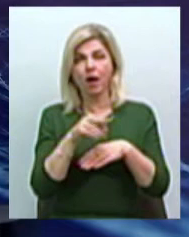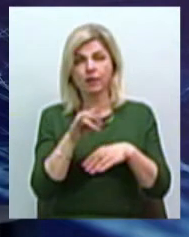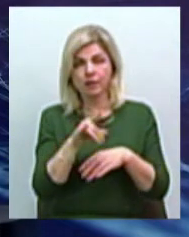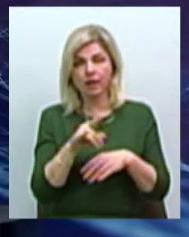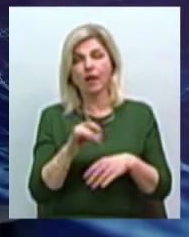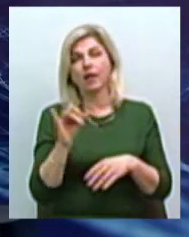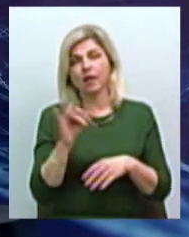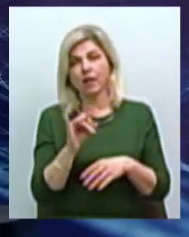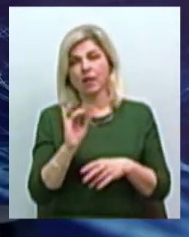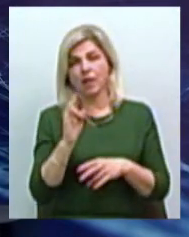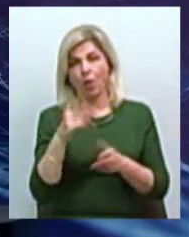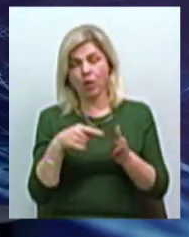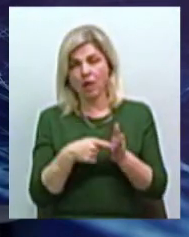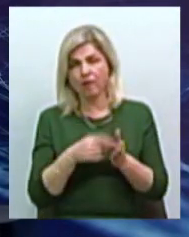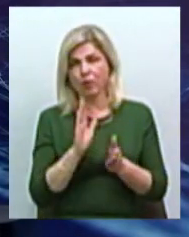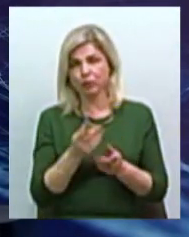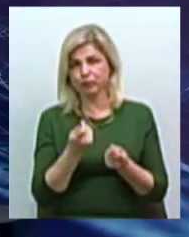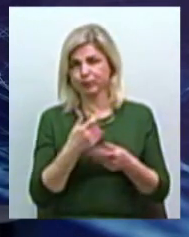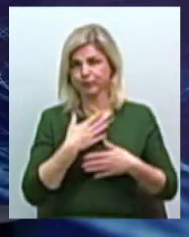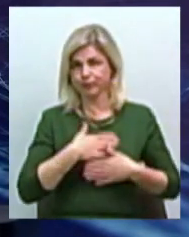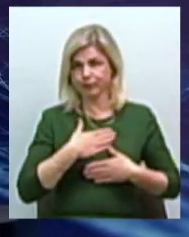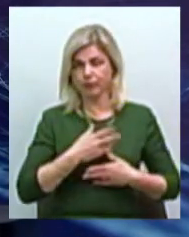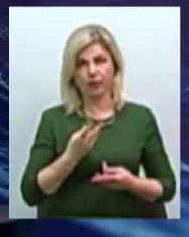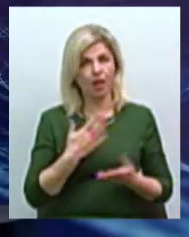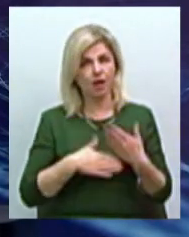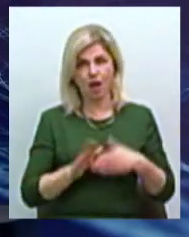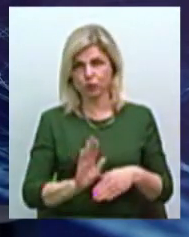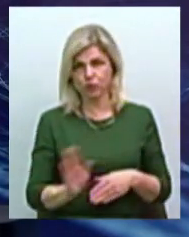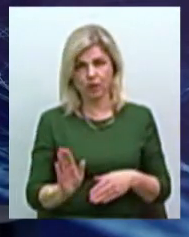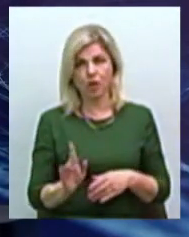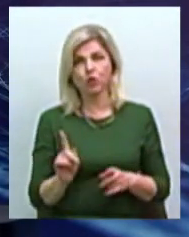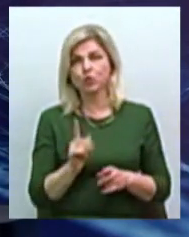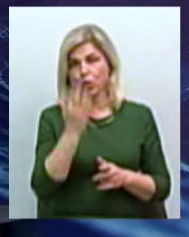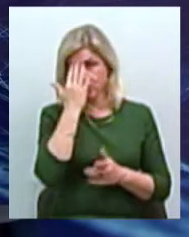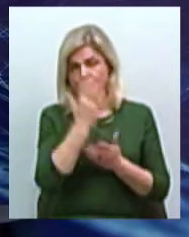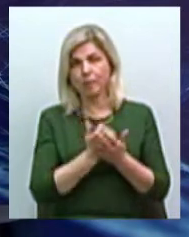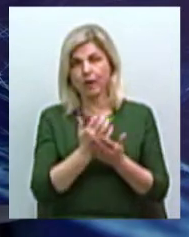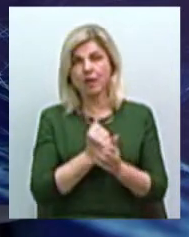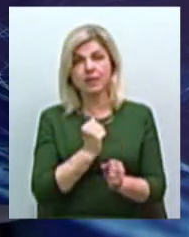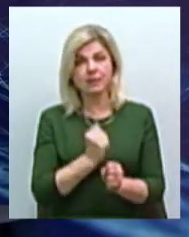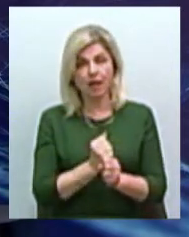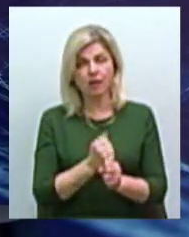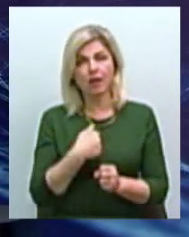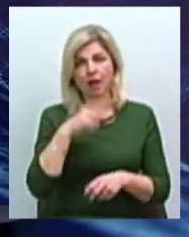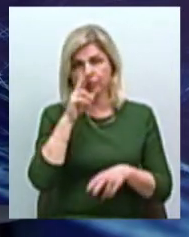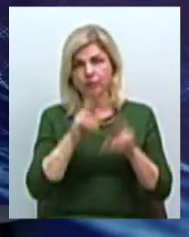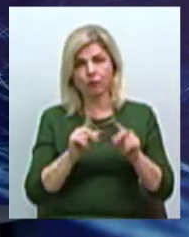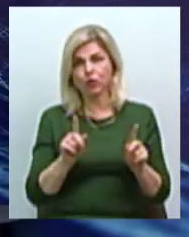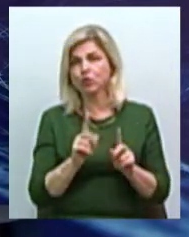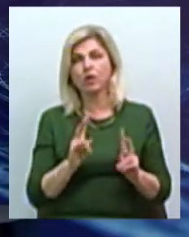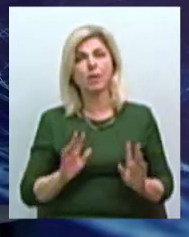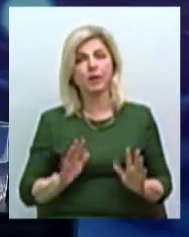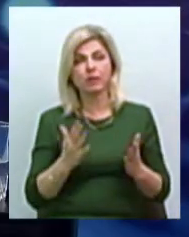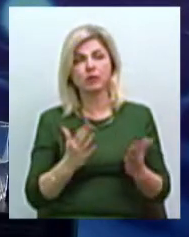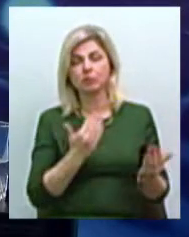не столь радужним. це прогноз, то, що збирається зробити, я надію, що цього не відбувається. А збирається